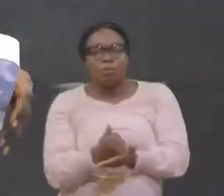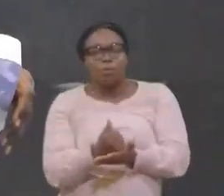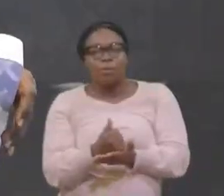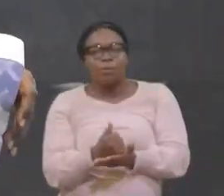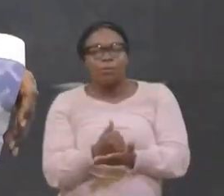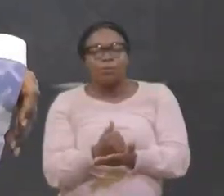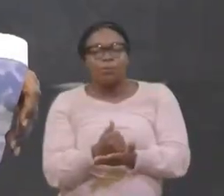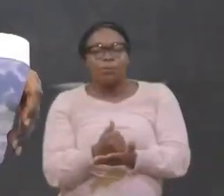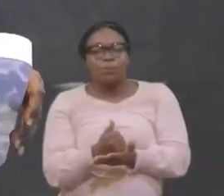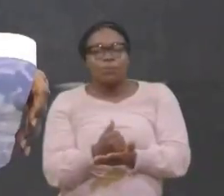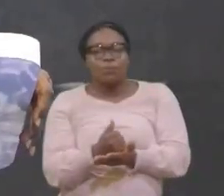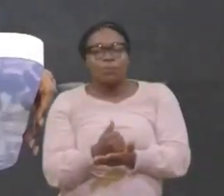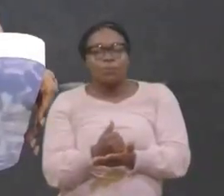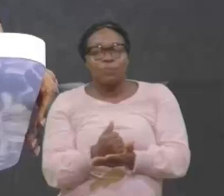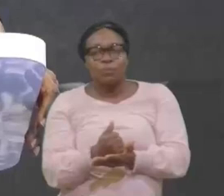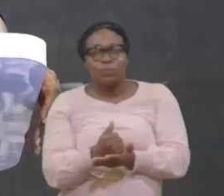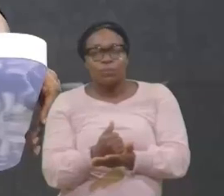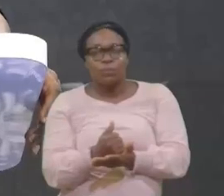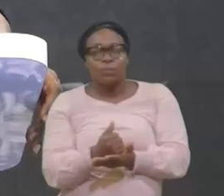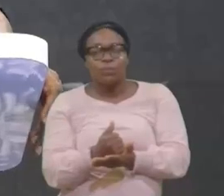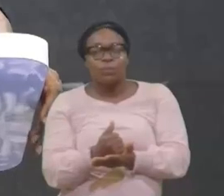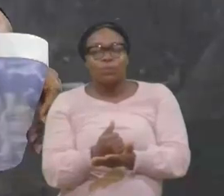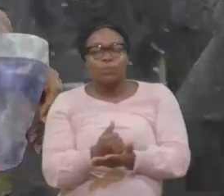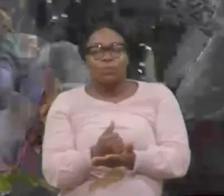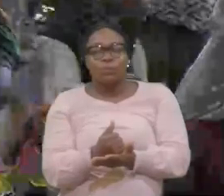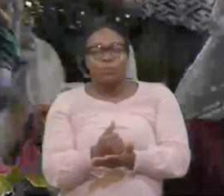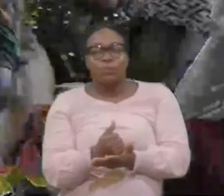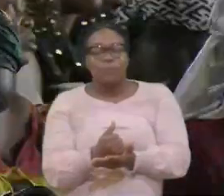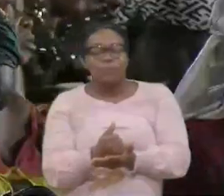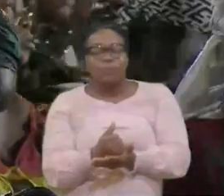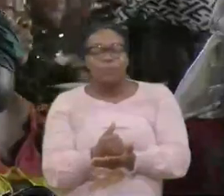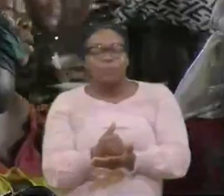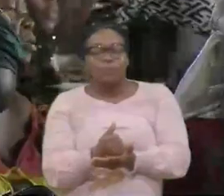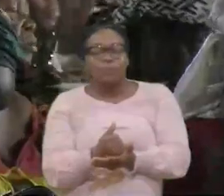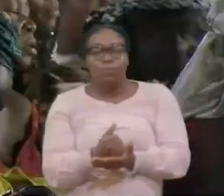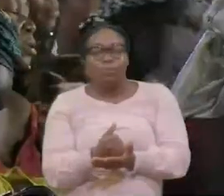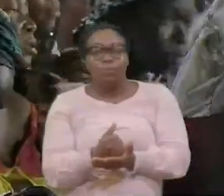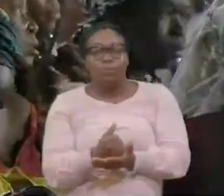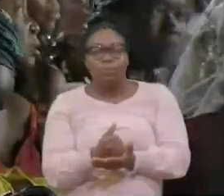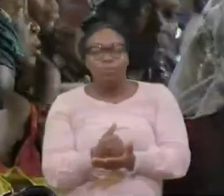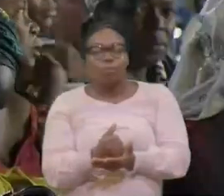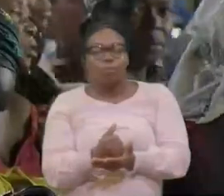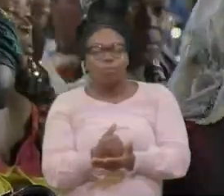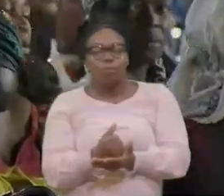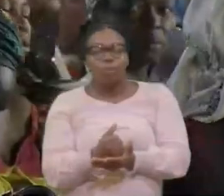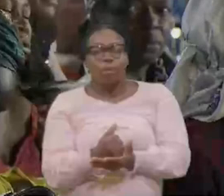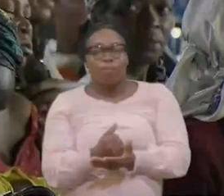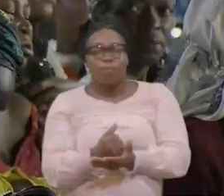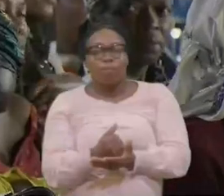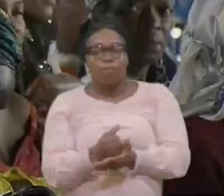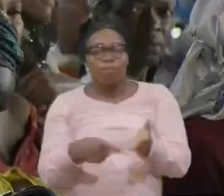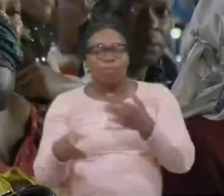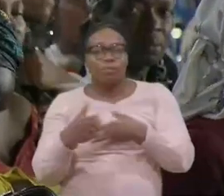Le modérateur, Il nous conduire, Dans ce moment, De session, Je reviendrai,